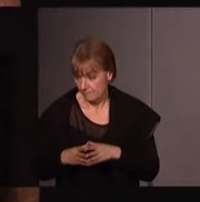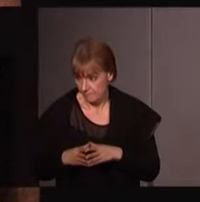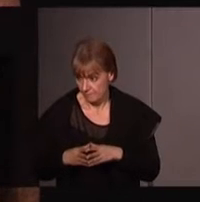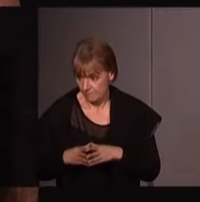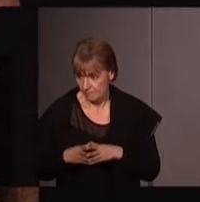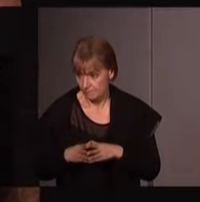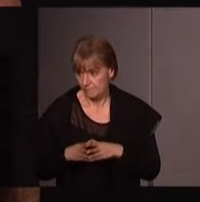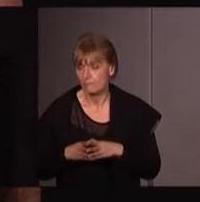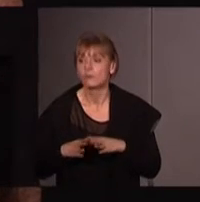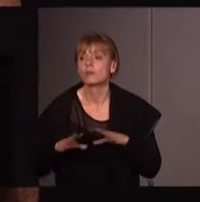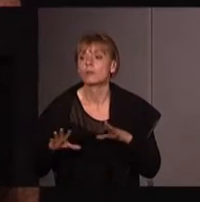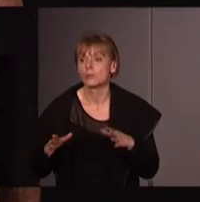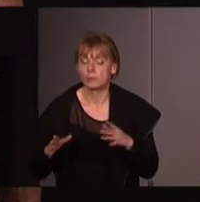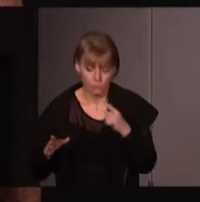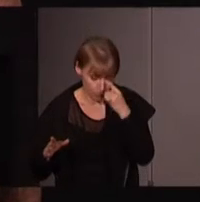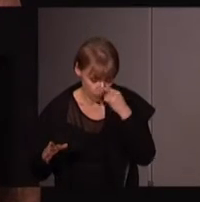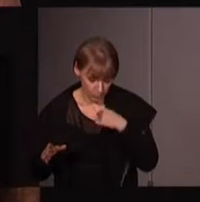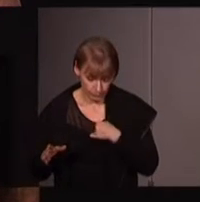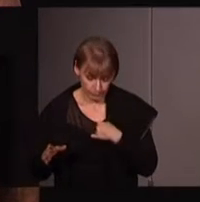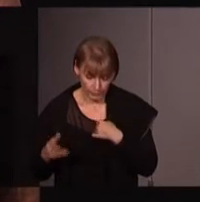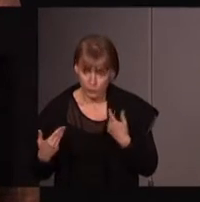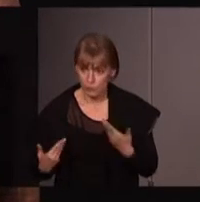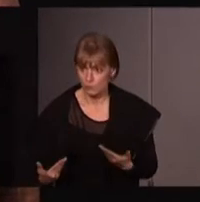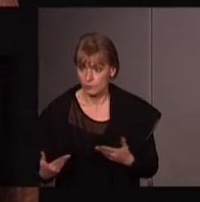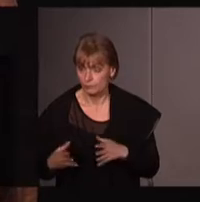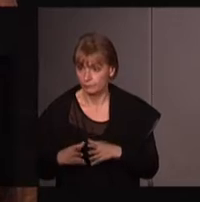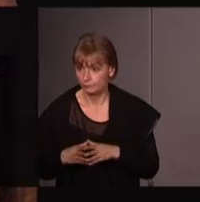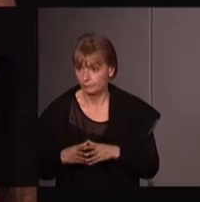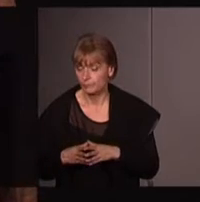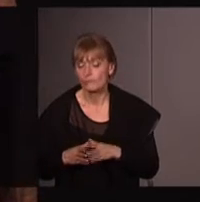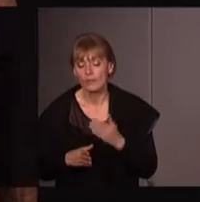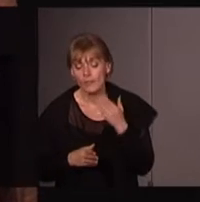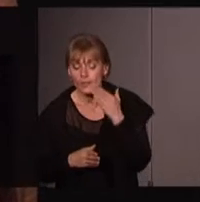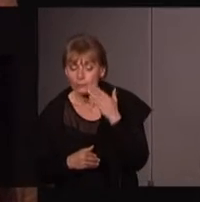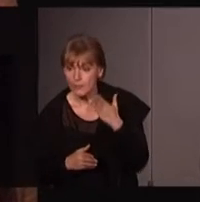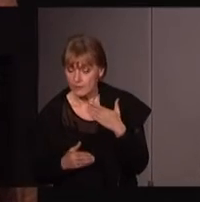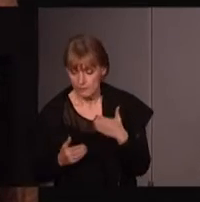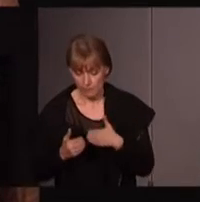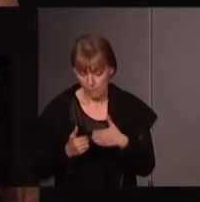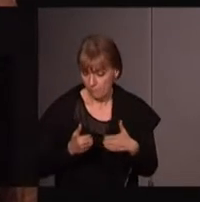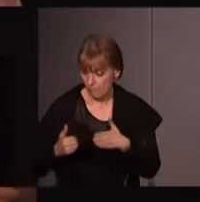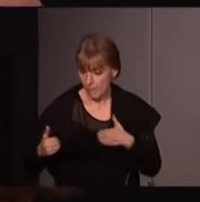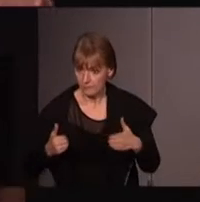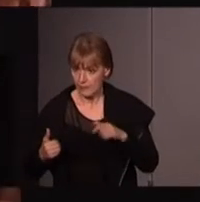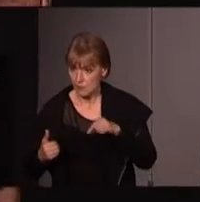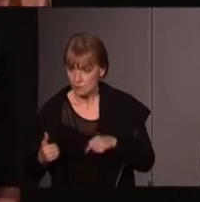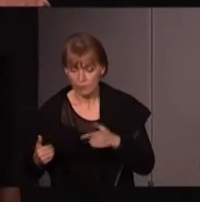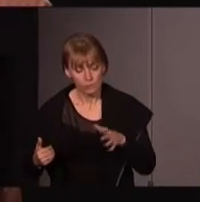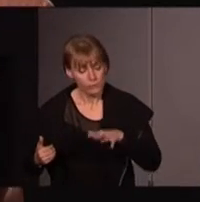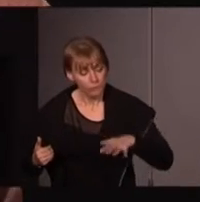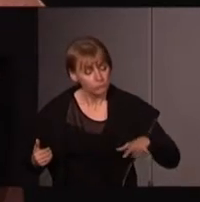peut-être que, en tout cas, pour moi, aujourd'hui, il me semble que s'il y a un partage à faire, ça ne serait pas entre, d'un côté,